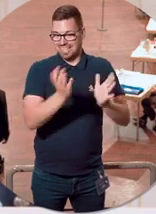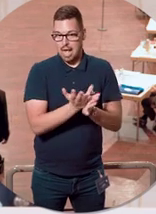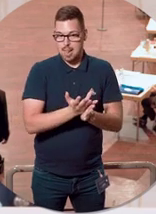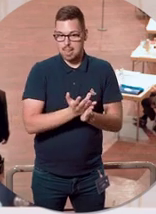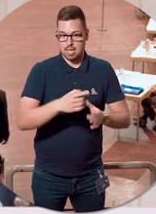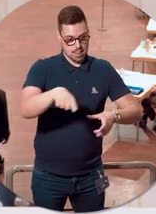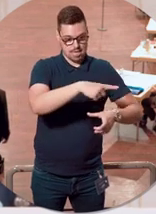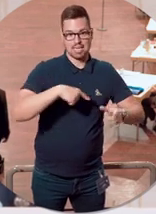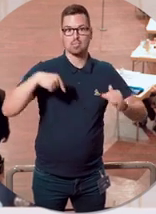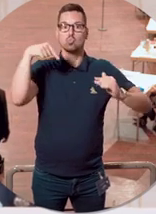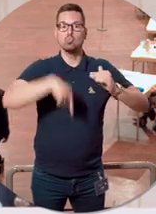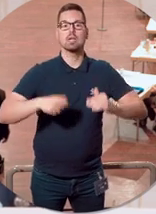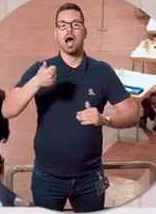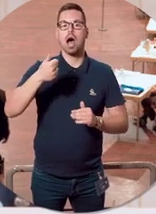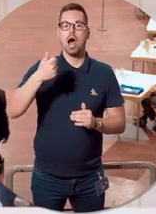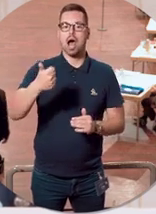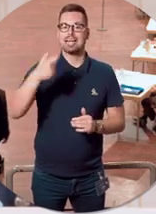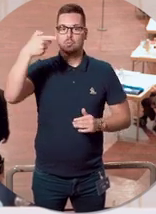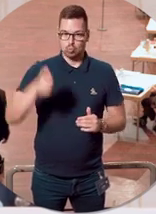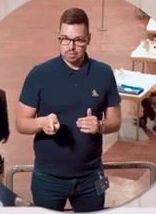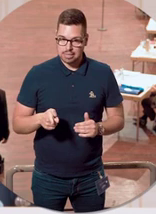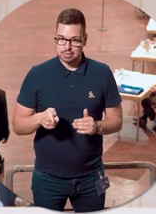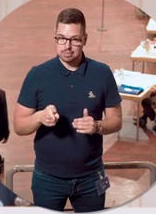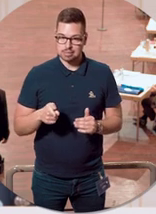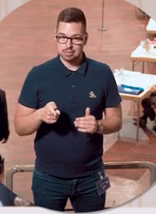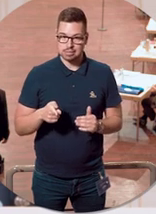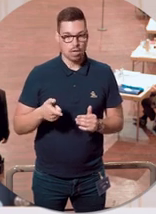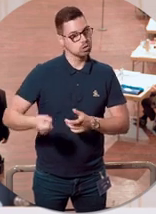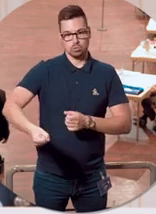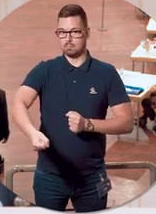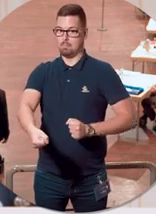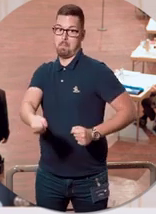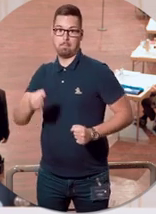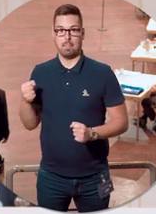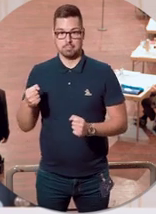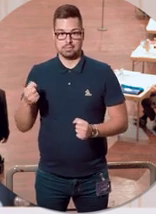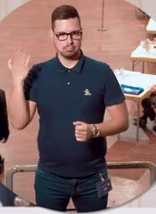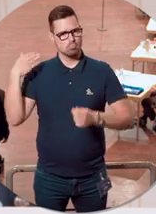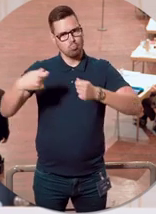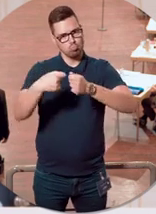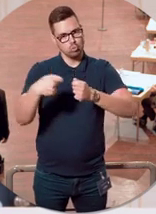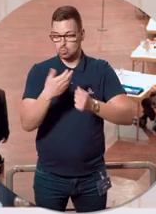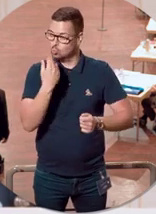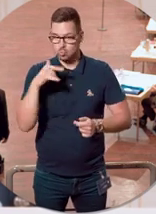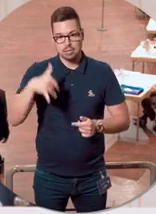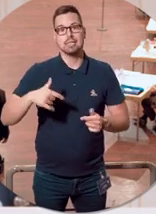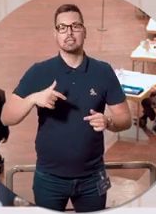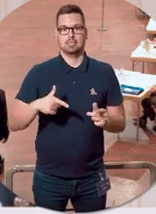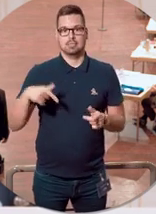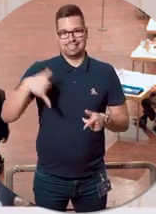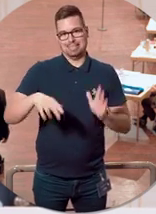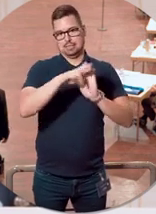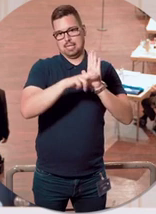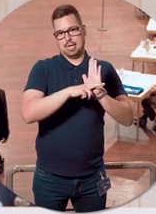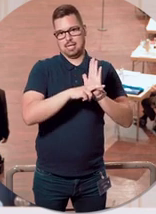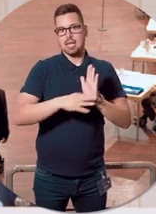unter 100 erreicht haben, gilt bei uns eben nicht mehr das, was die bundesweite Notbremse vorschreibt. Es gilt wieder die Regelung des Saarland-Modells,